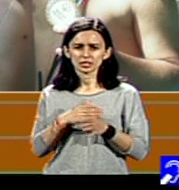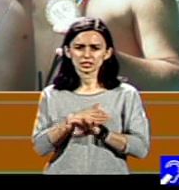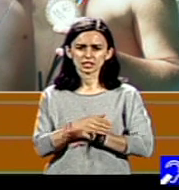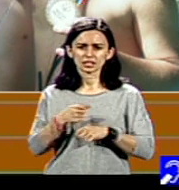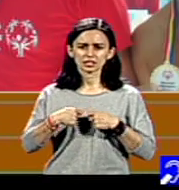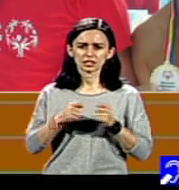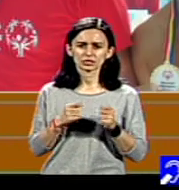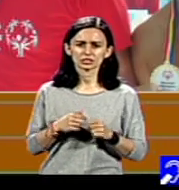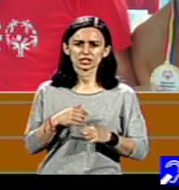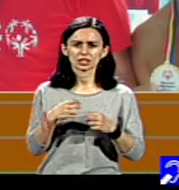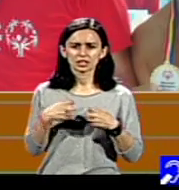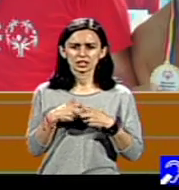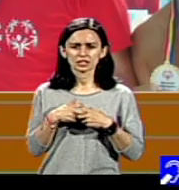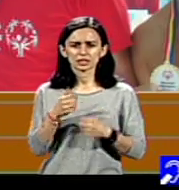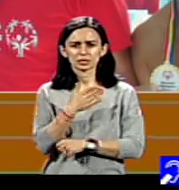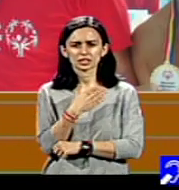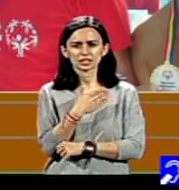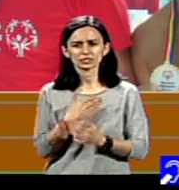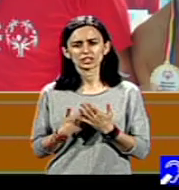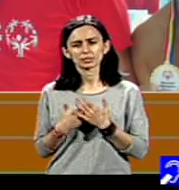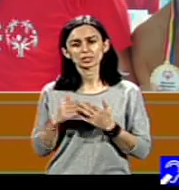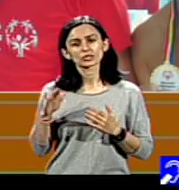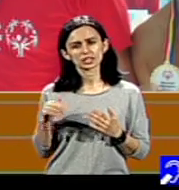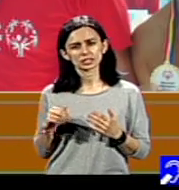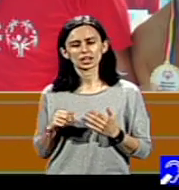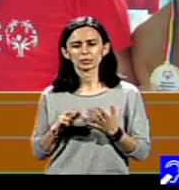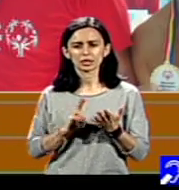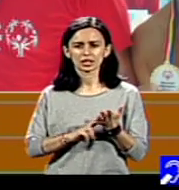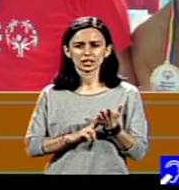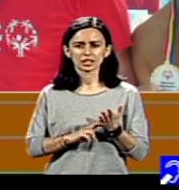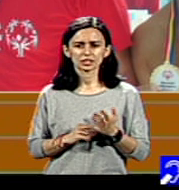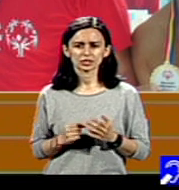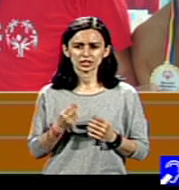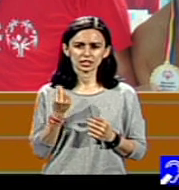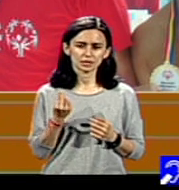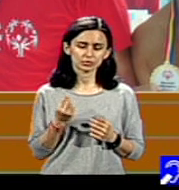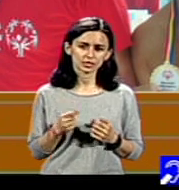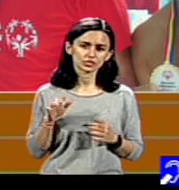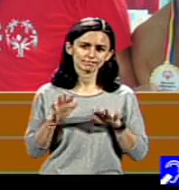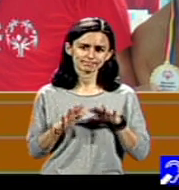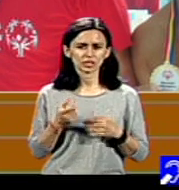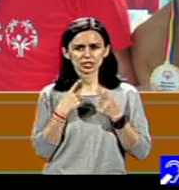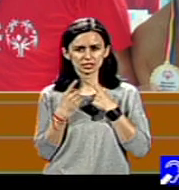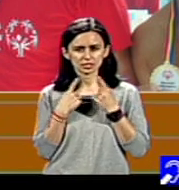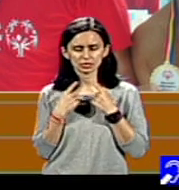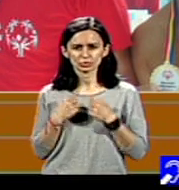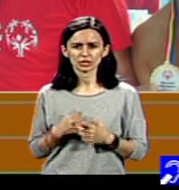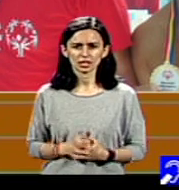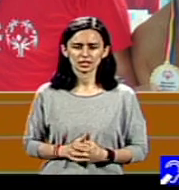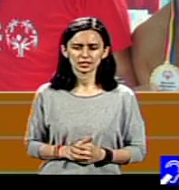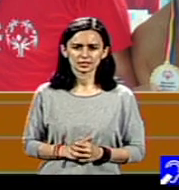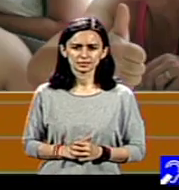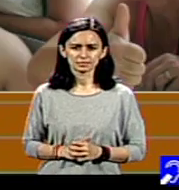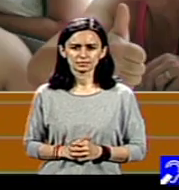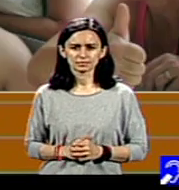ratingul ridicat. Cam așa să discuta, știți? Și atunci,